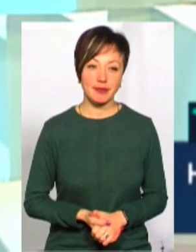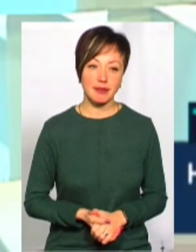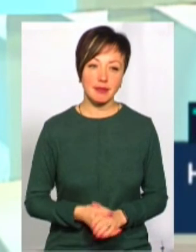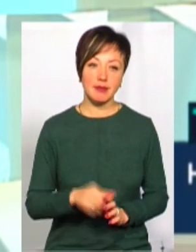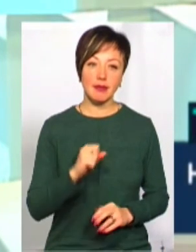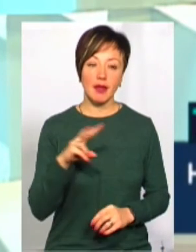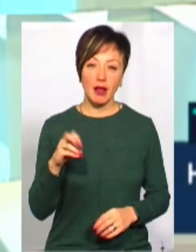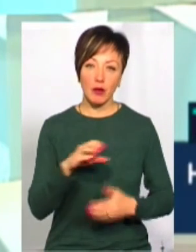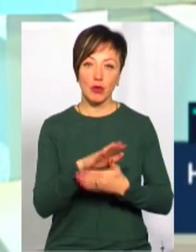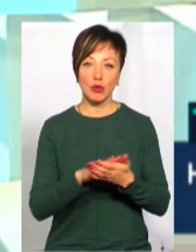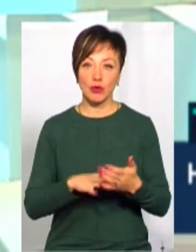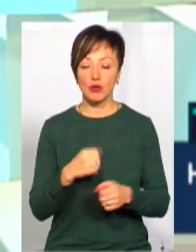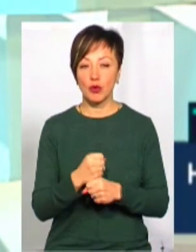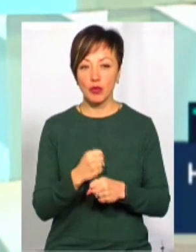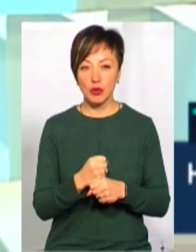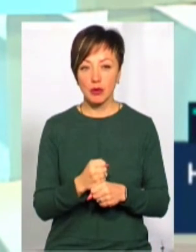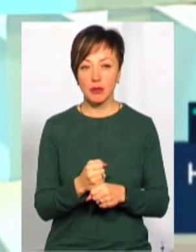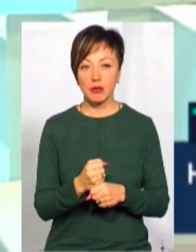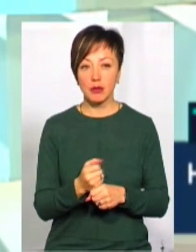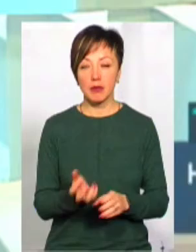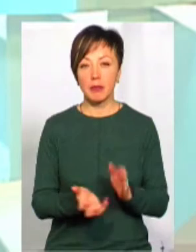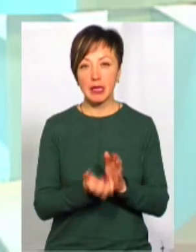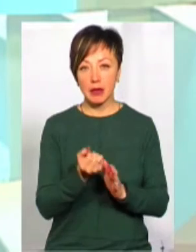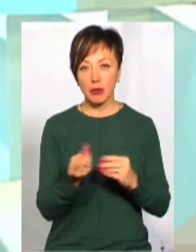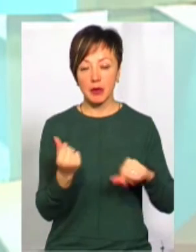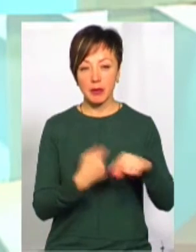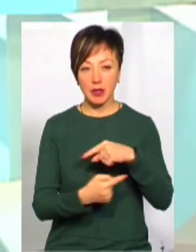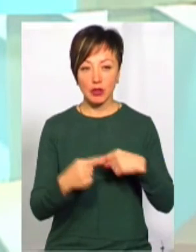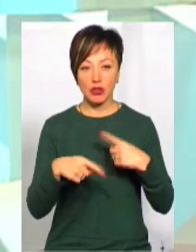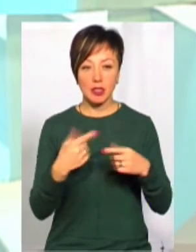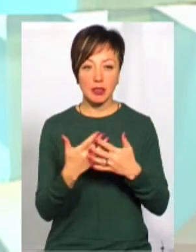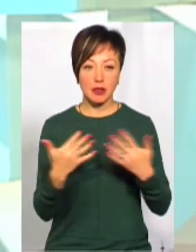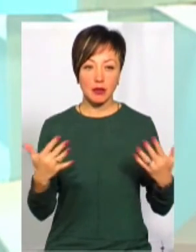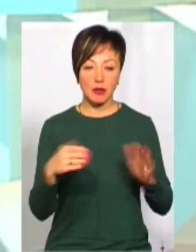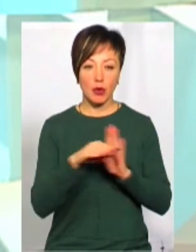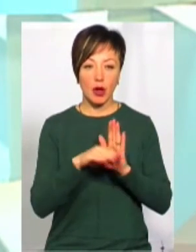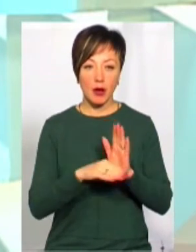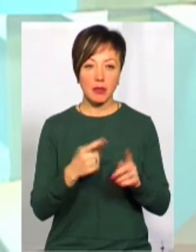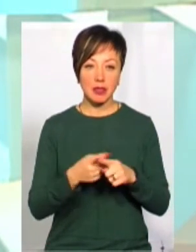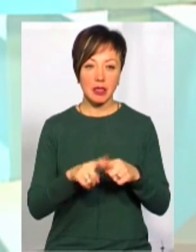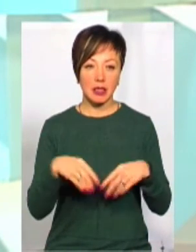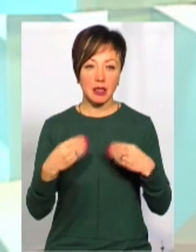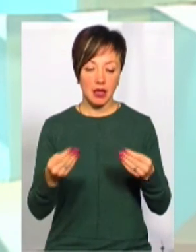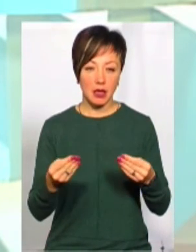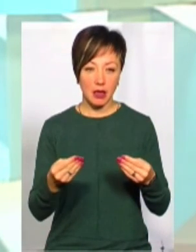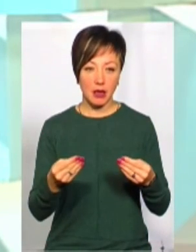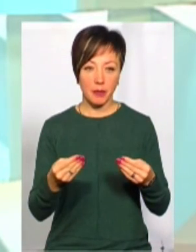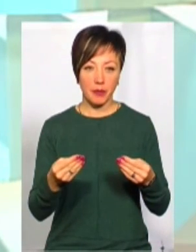разом з тим, ми продовжуємо роботу, підтримуємо підприємців через різноманітні програми. Це і надання,